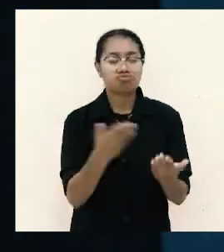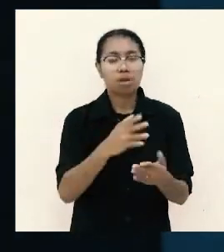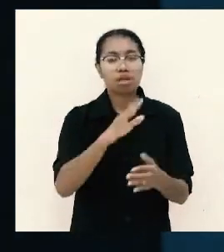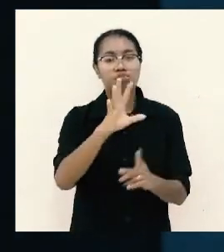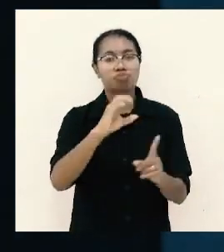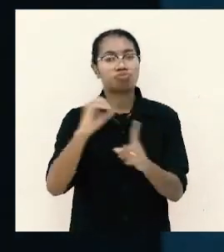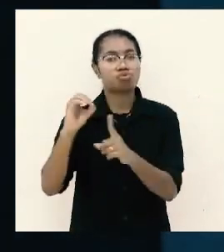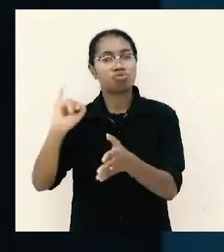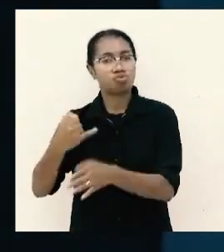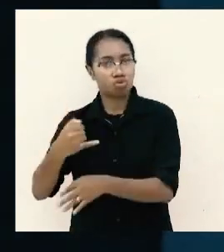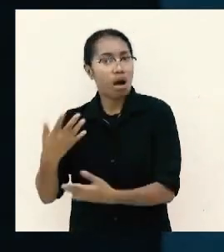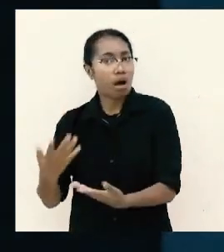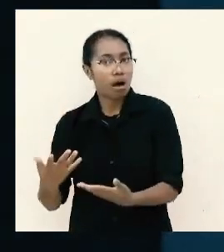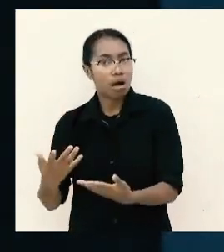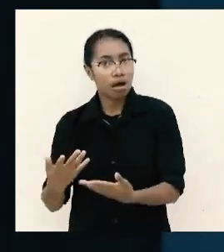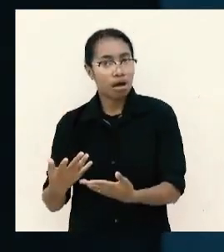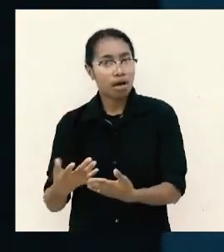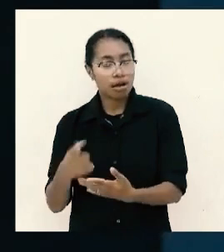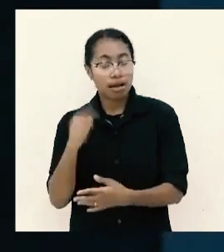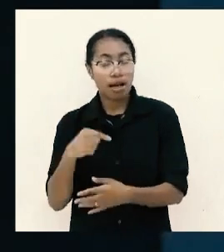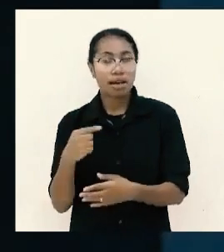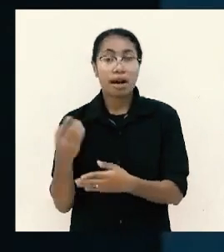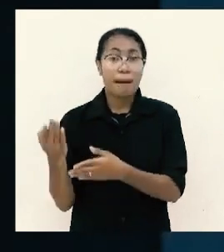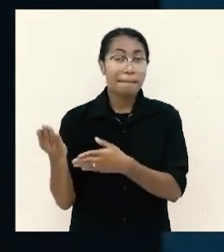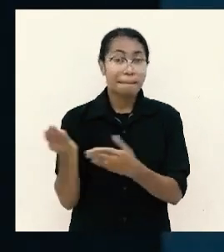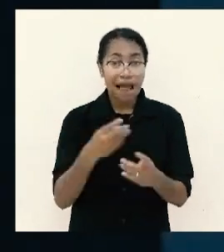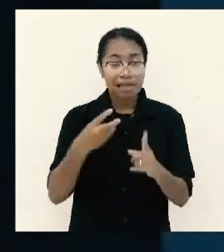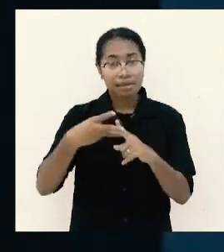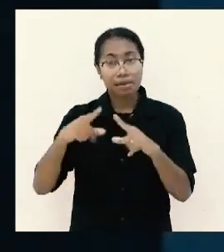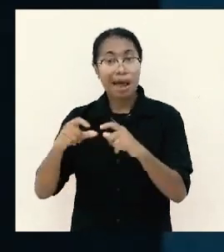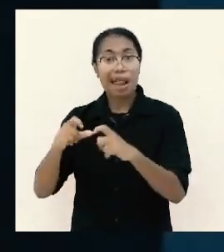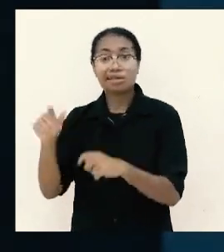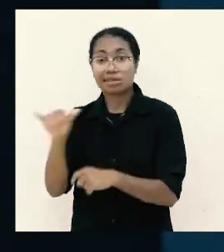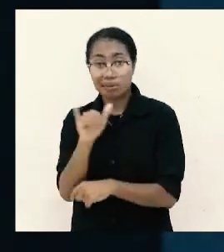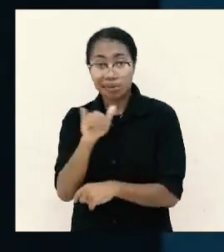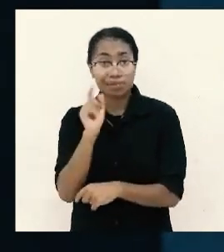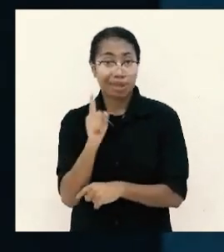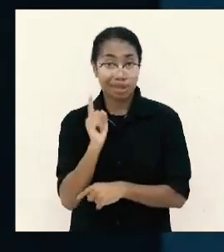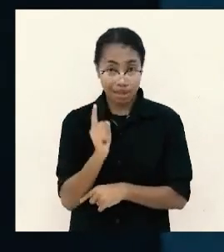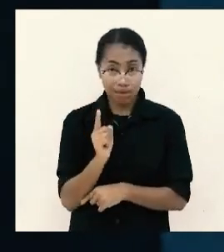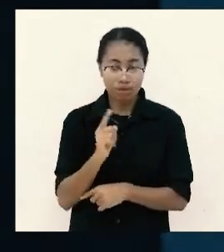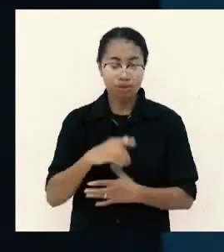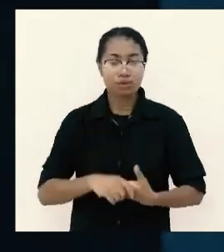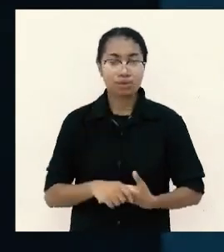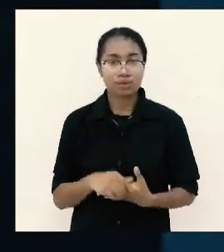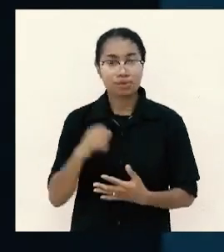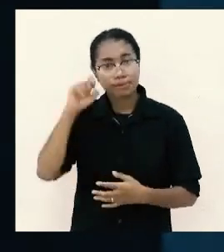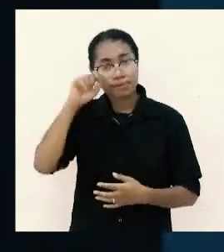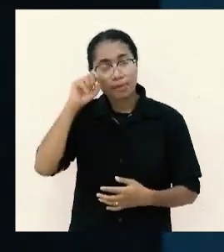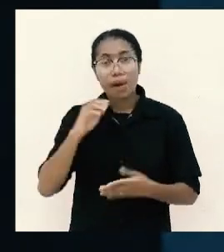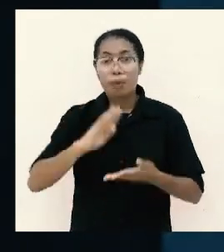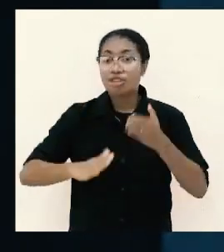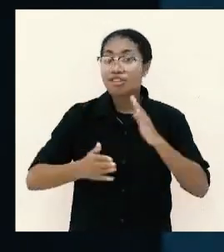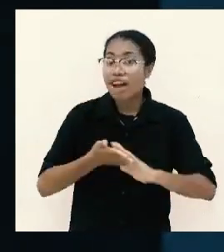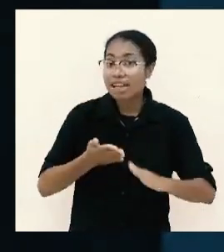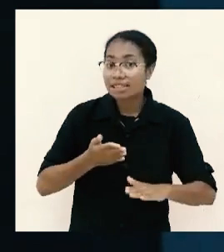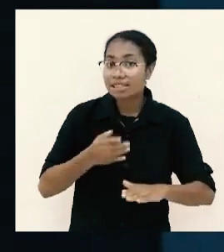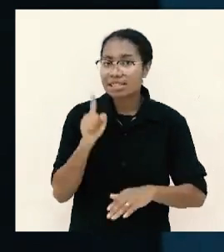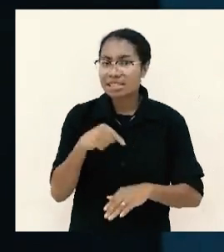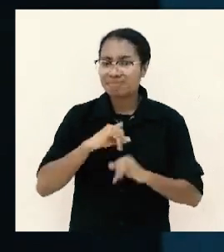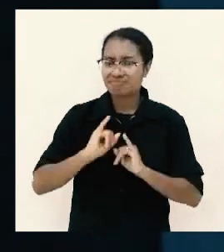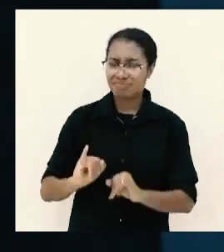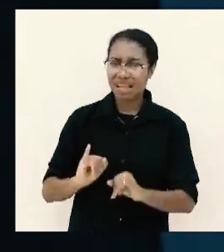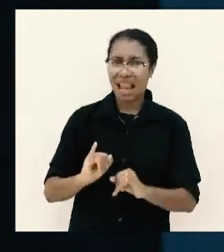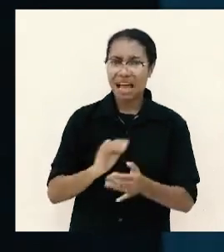dengan membalas seperti itu atau maksud saya dengan membalas dengan motivasi seperti itu